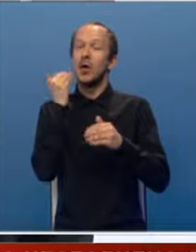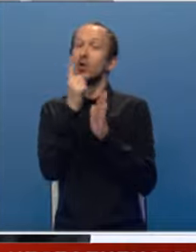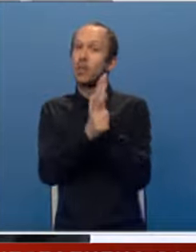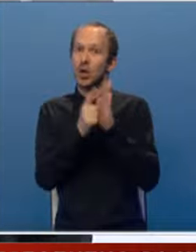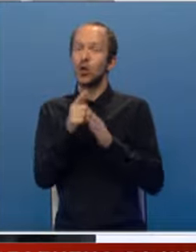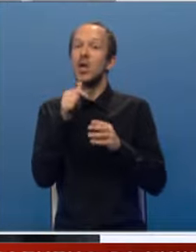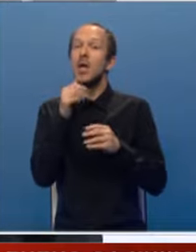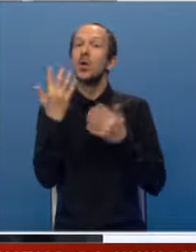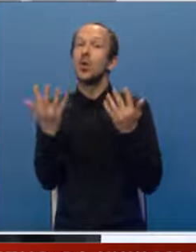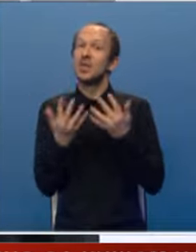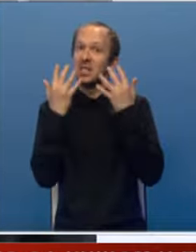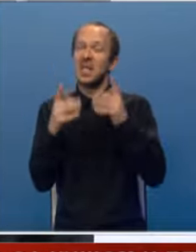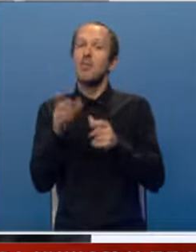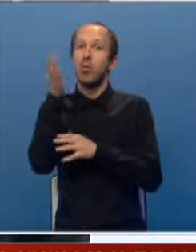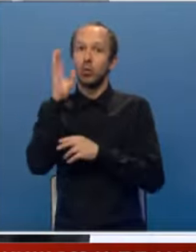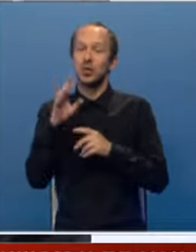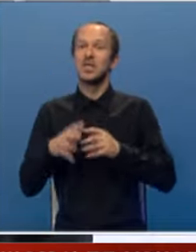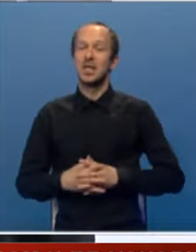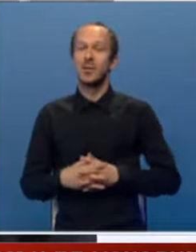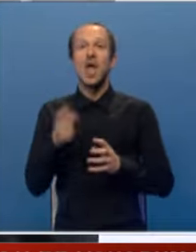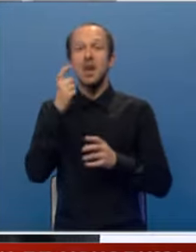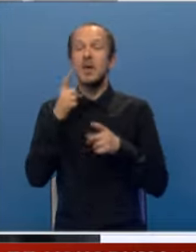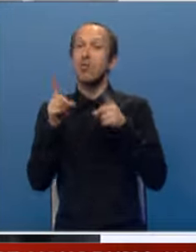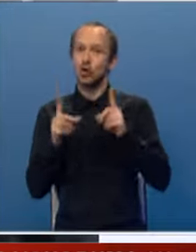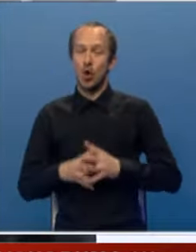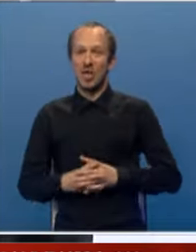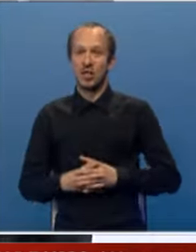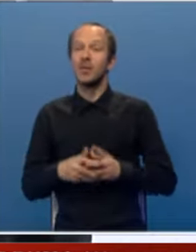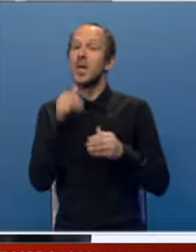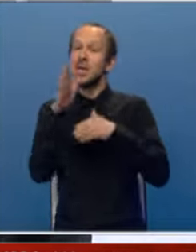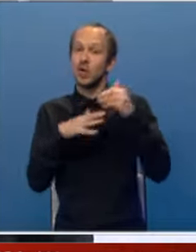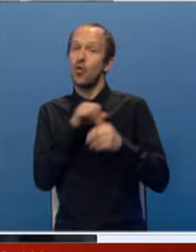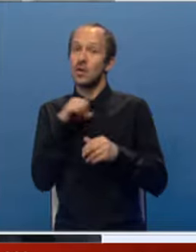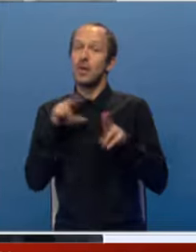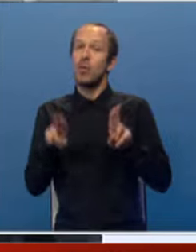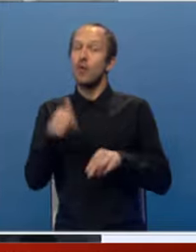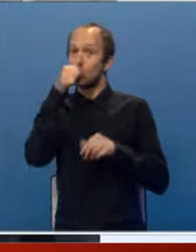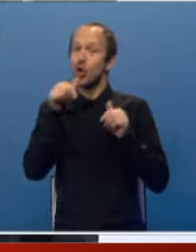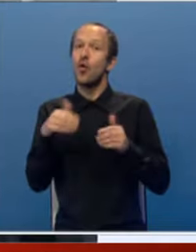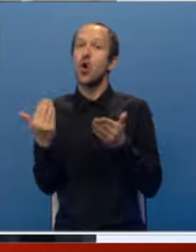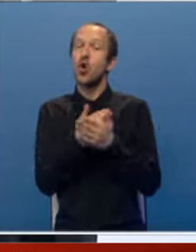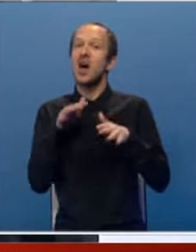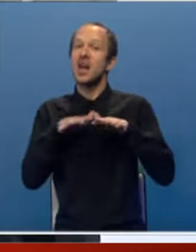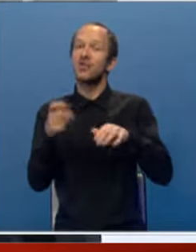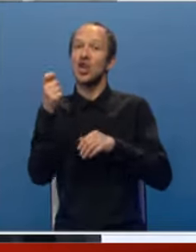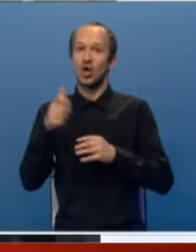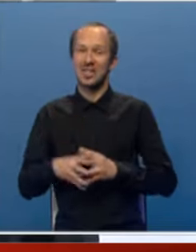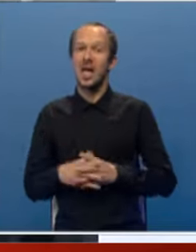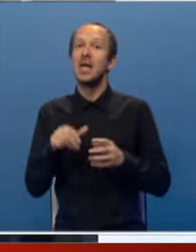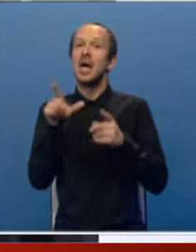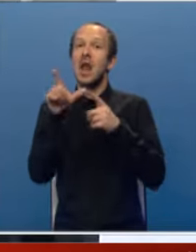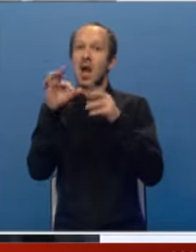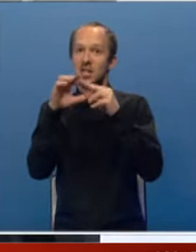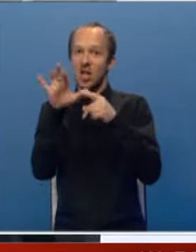periodu i o nekoliko decenija u budućnosti, dakle namjera postoji i zadovoljno sam upravo što je ovo nova razlojna šansa i za